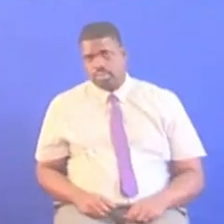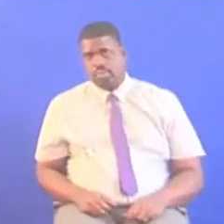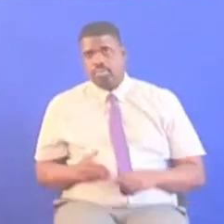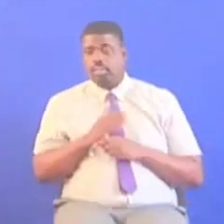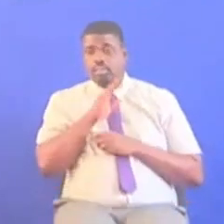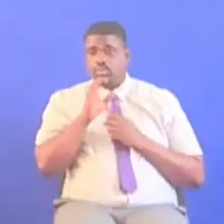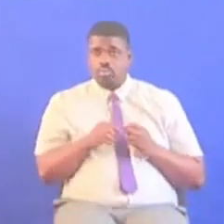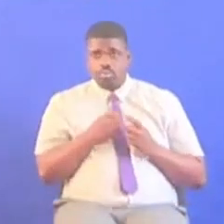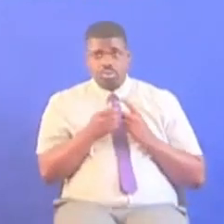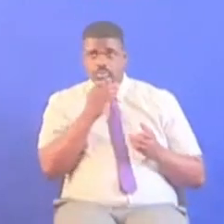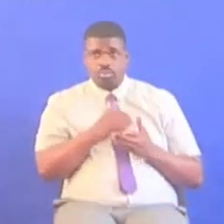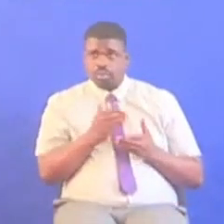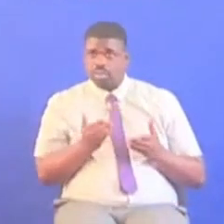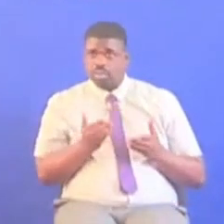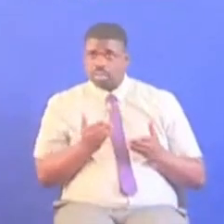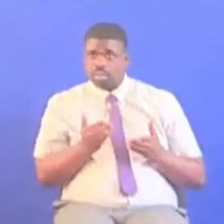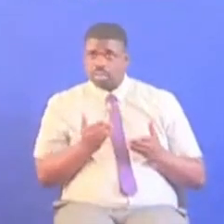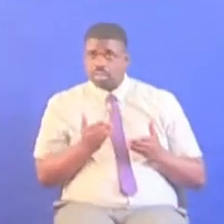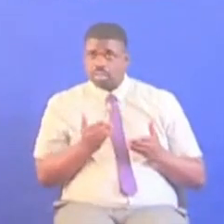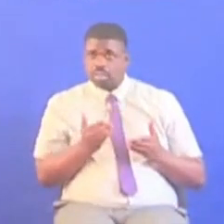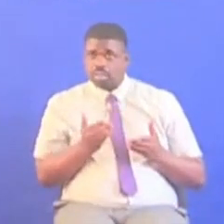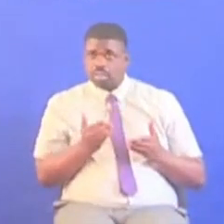kusemokweri hatuwezi kufikia mpangirio